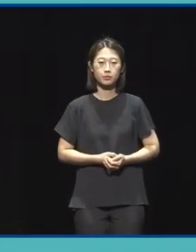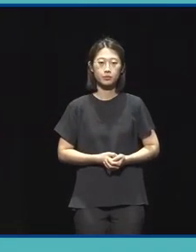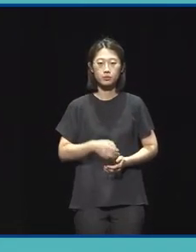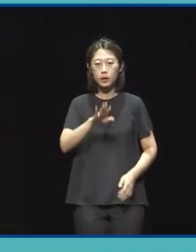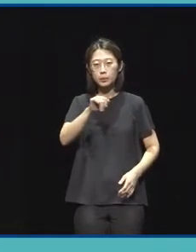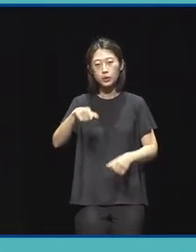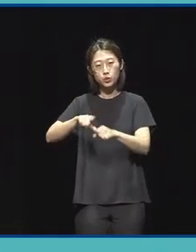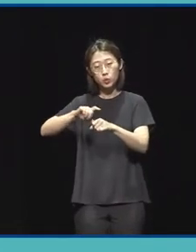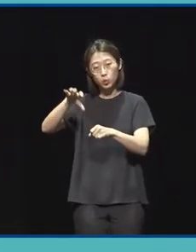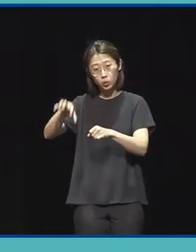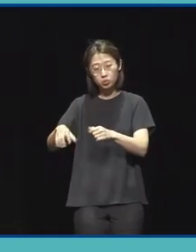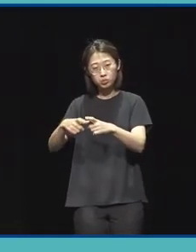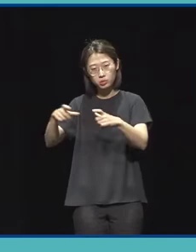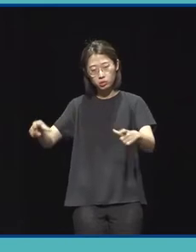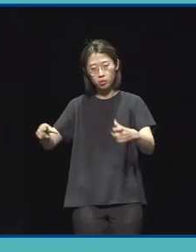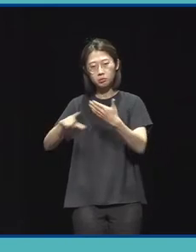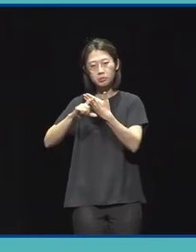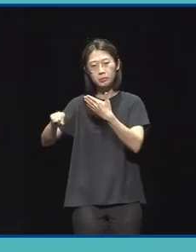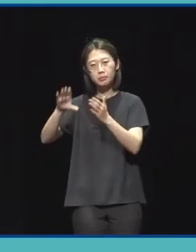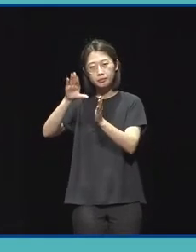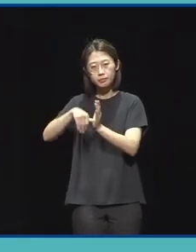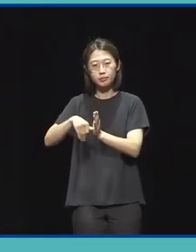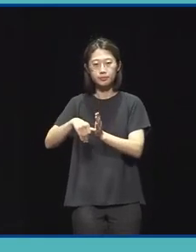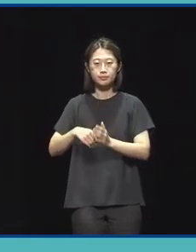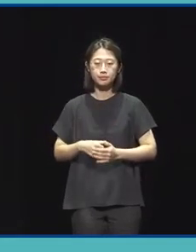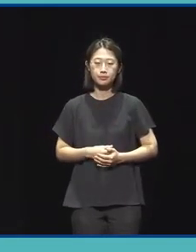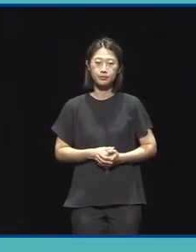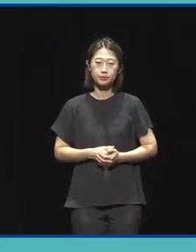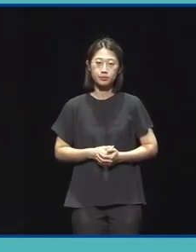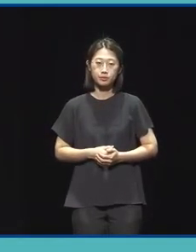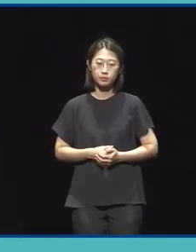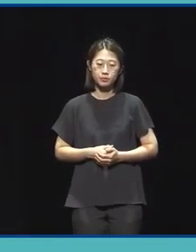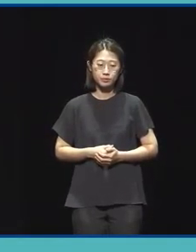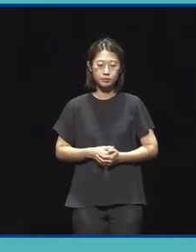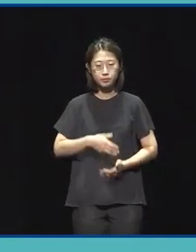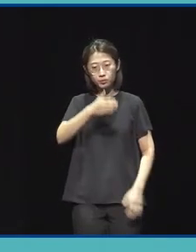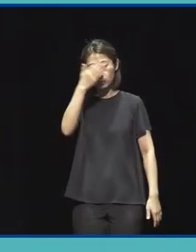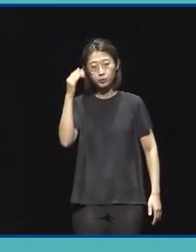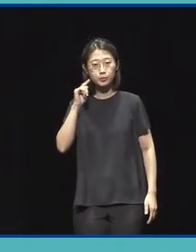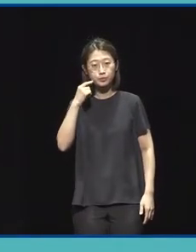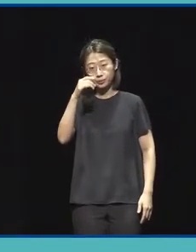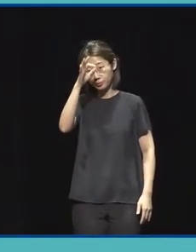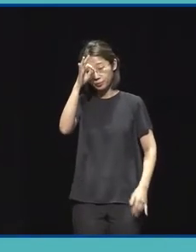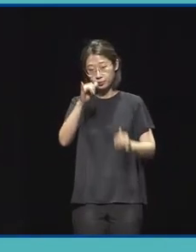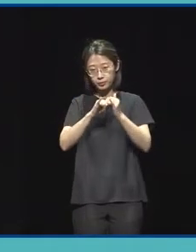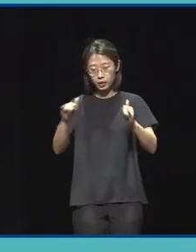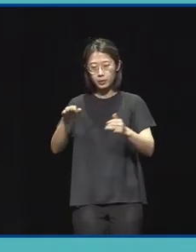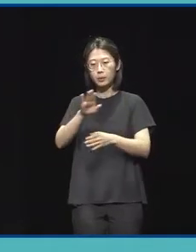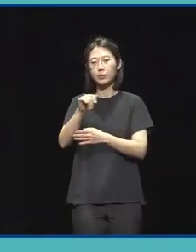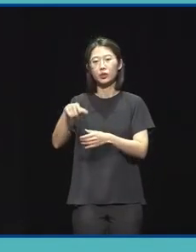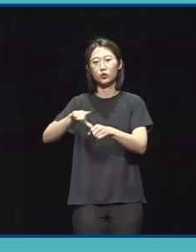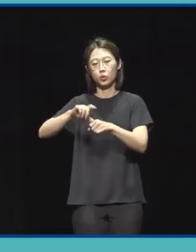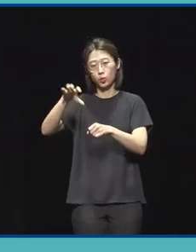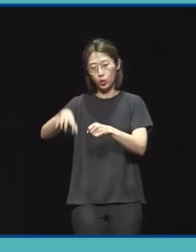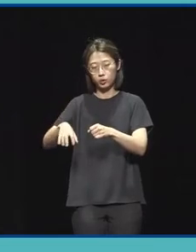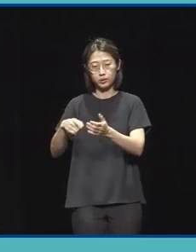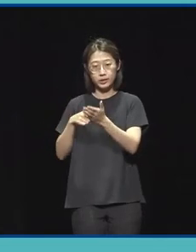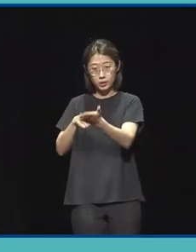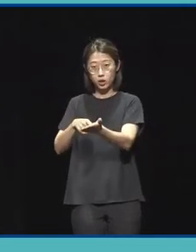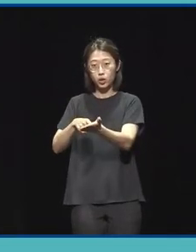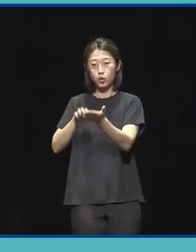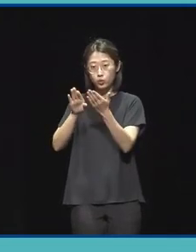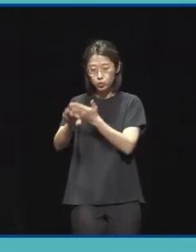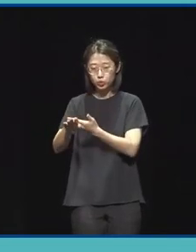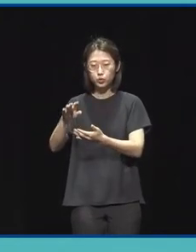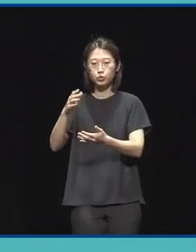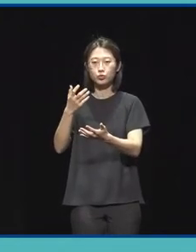비수도권, 수도권의 구분이 있고요. 비수도권 거주 청년 예술가 분들은 비수도권 유형으로 신청하시고 선정 이후에 증빙